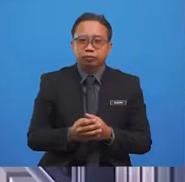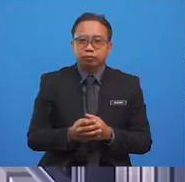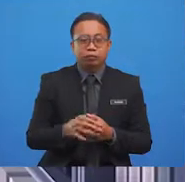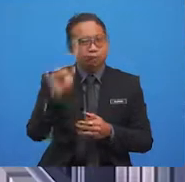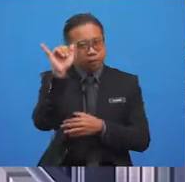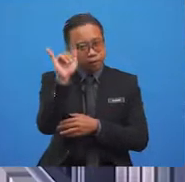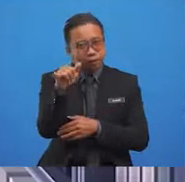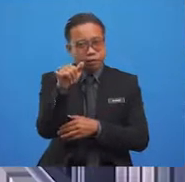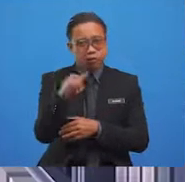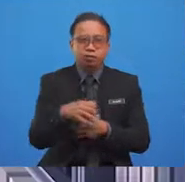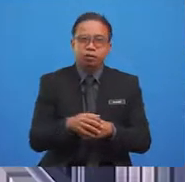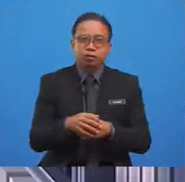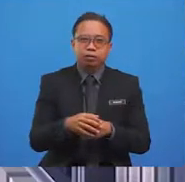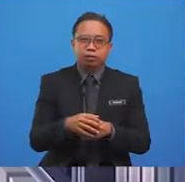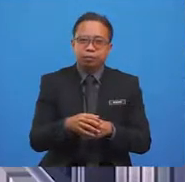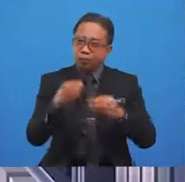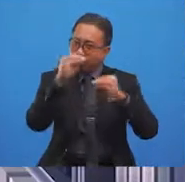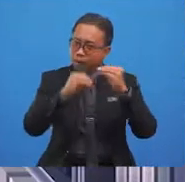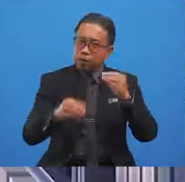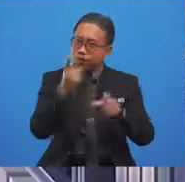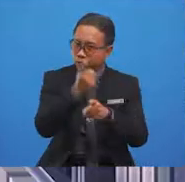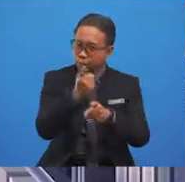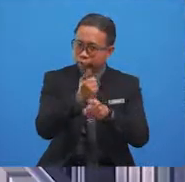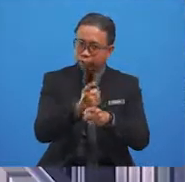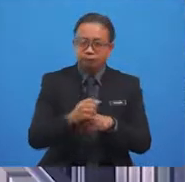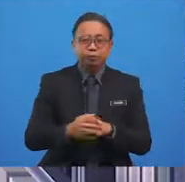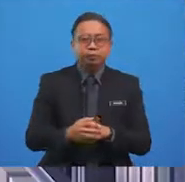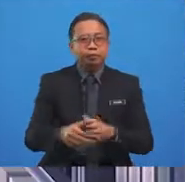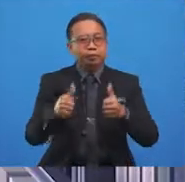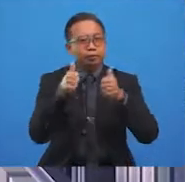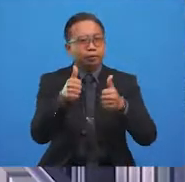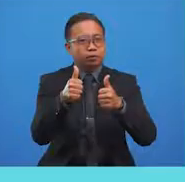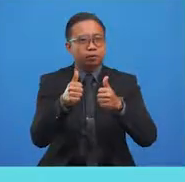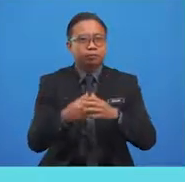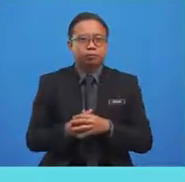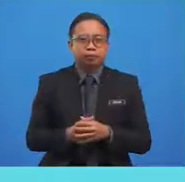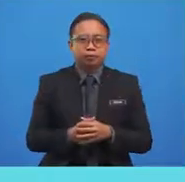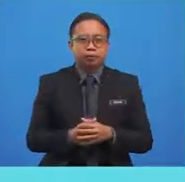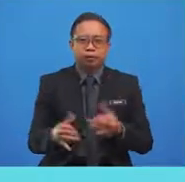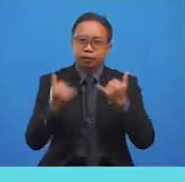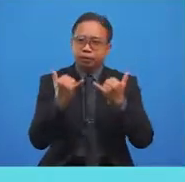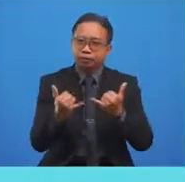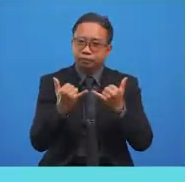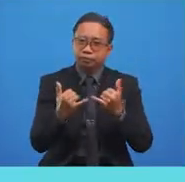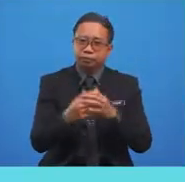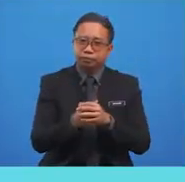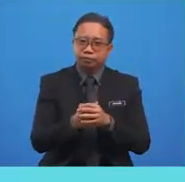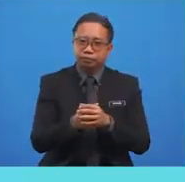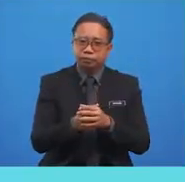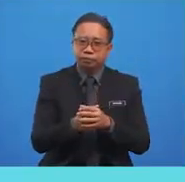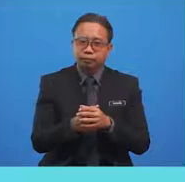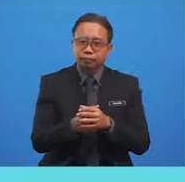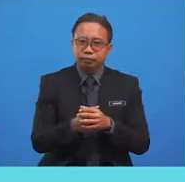Yes, it does match perfectly. Good job. Now, mother